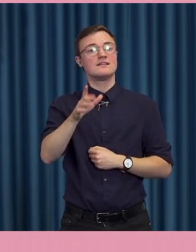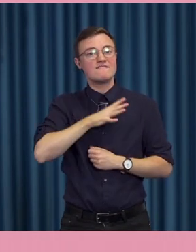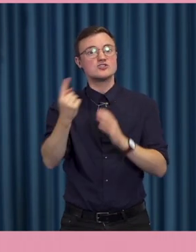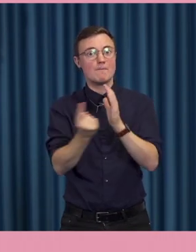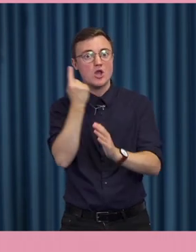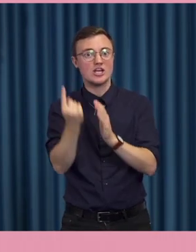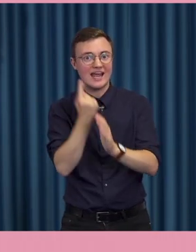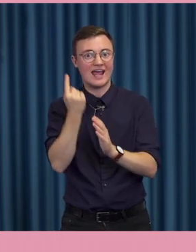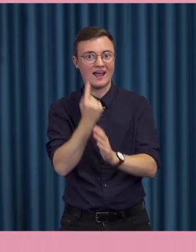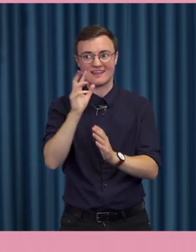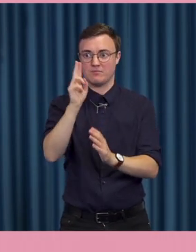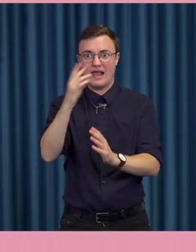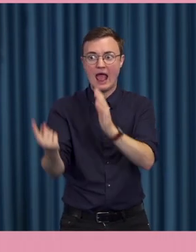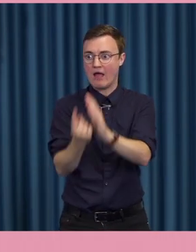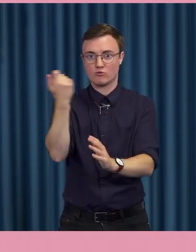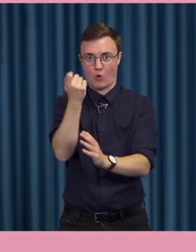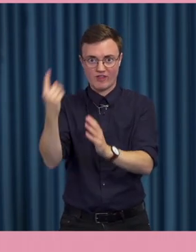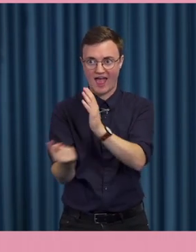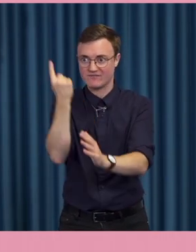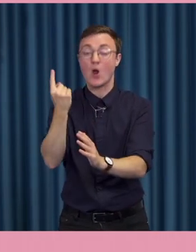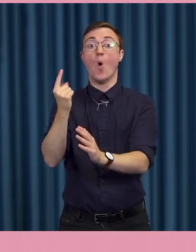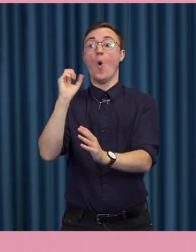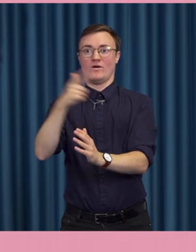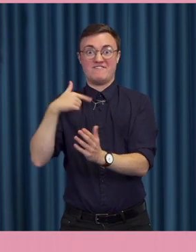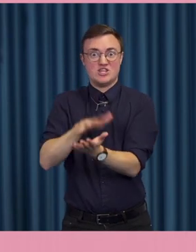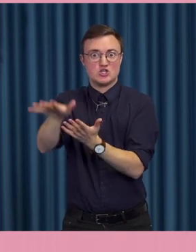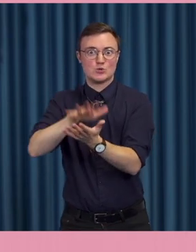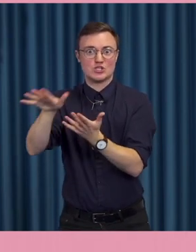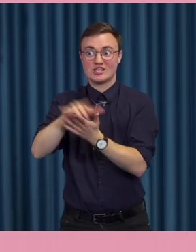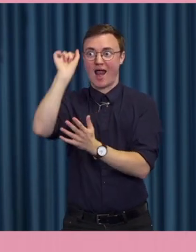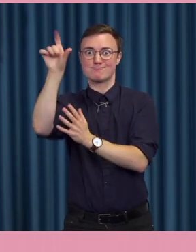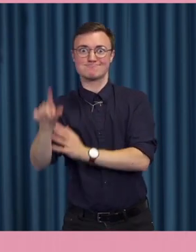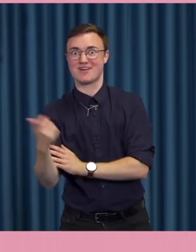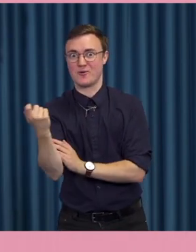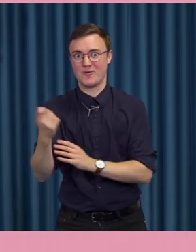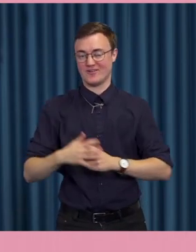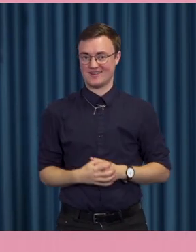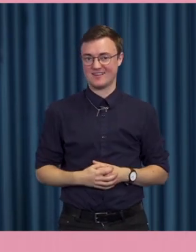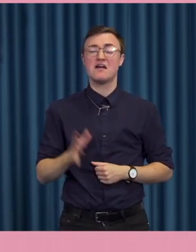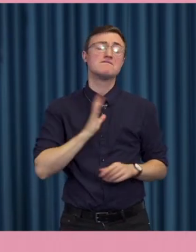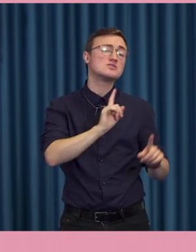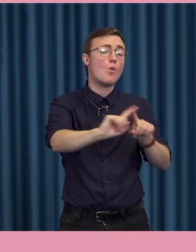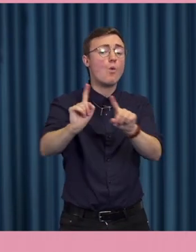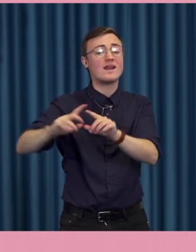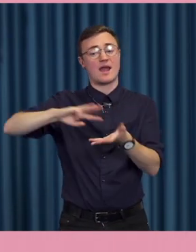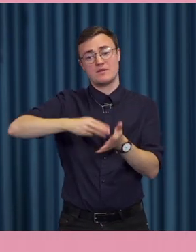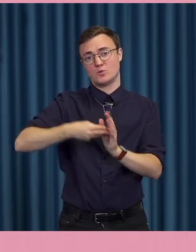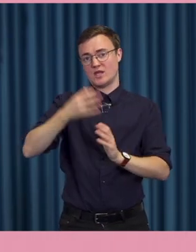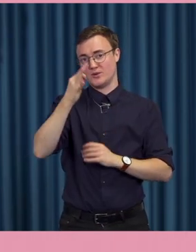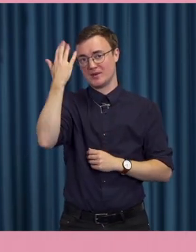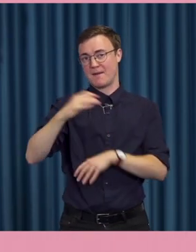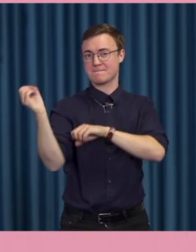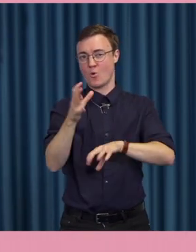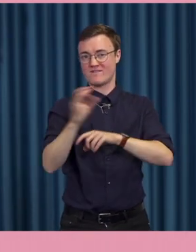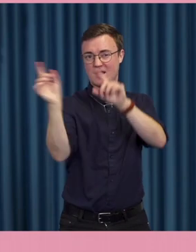Alltså Windows Opportunity. Det händer en händelse som vi sedan nyttjar. Och det finns ju olika metoder för att påverka människor. har